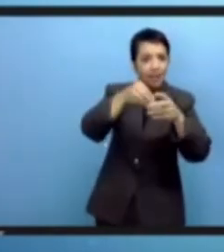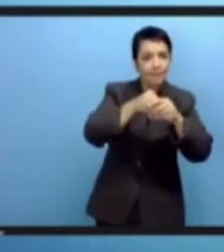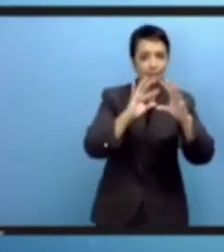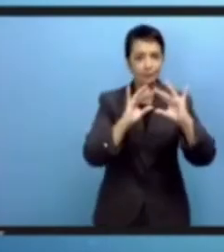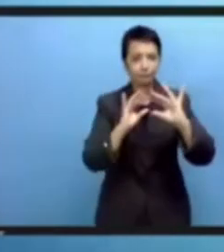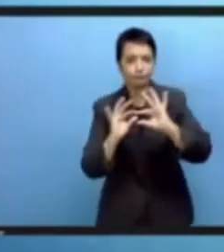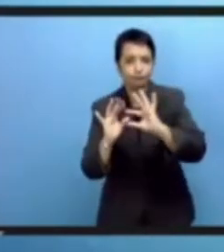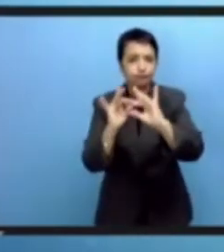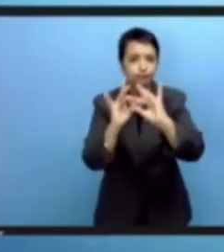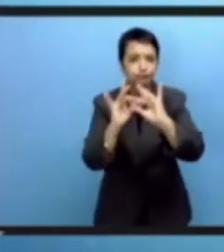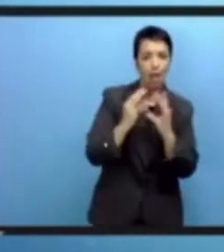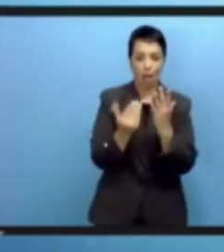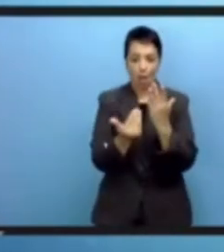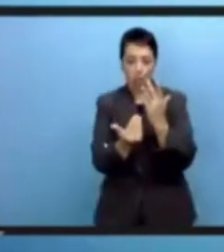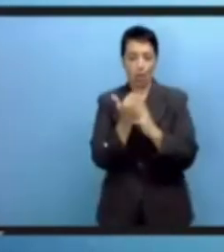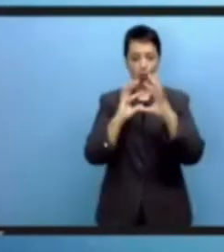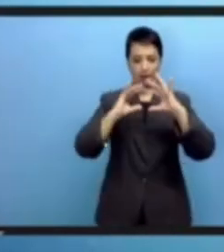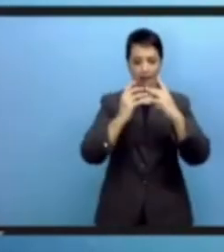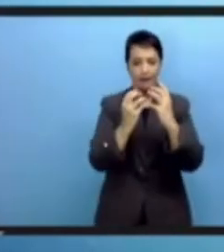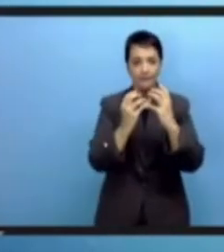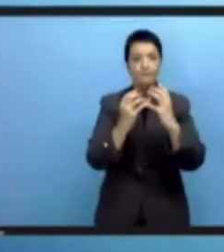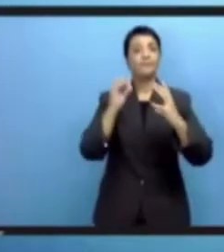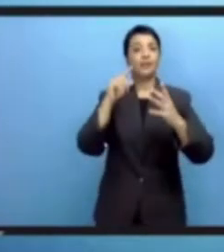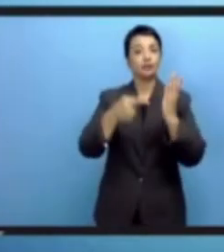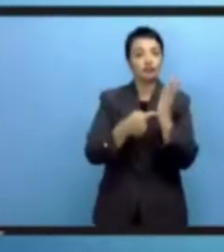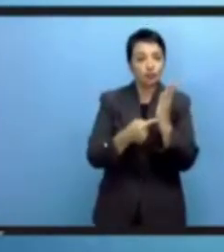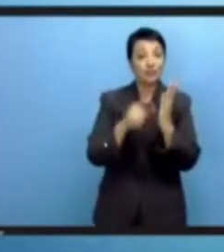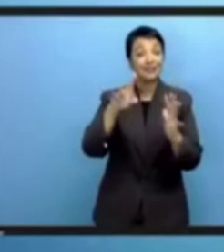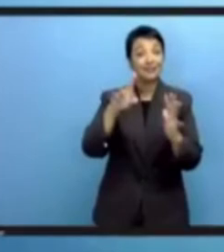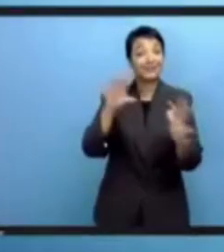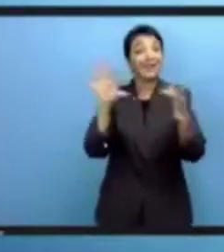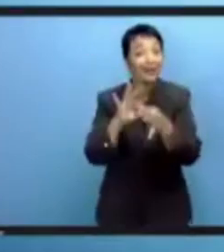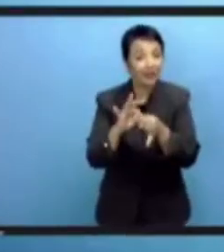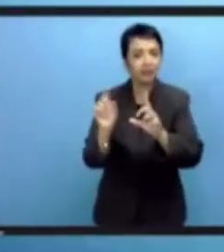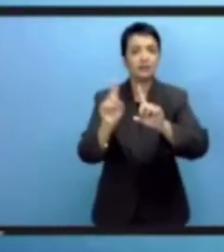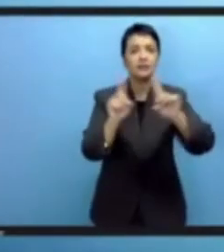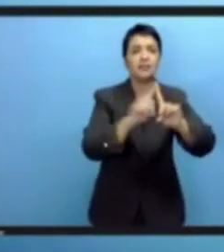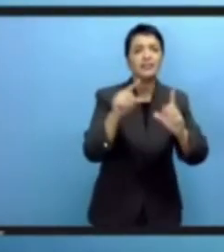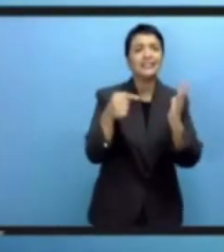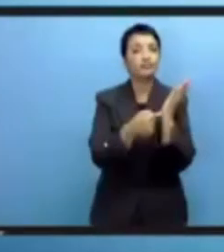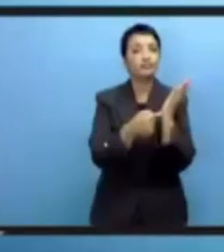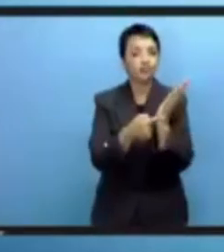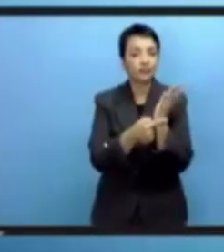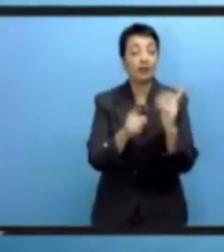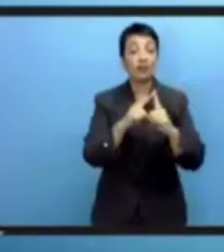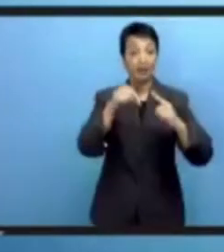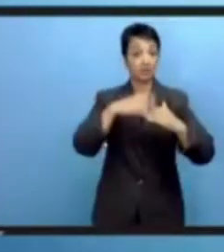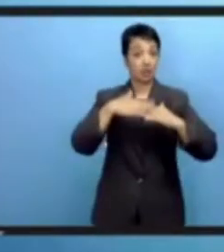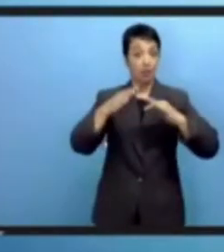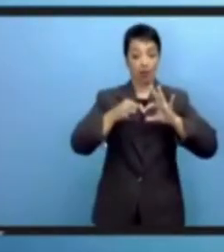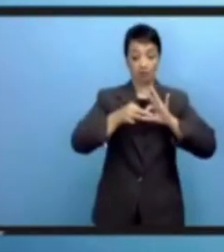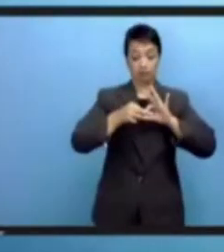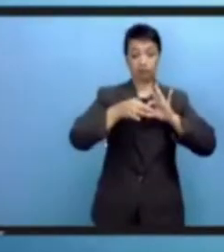من الشبكات الذكية نتحول إلى إنترنت الأشياء وإلى